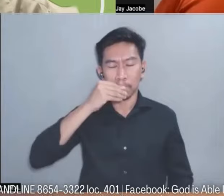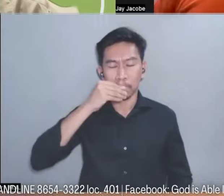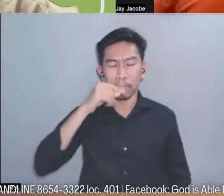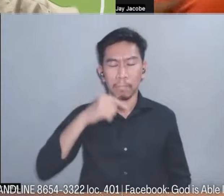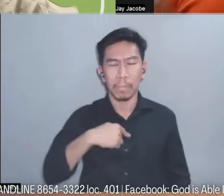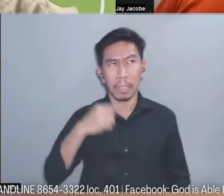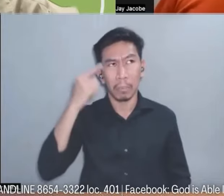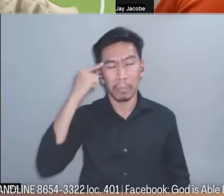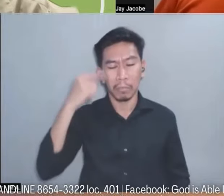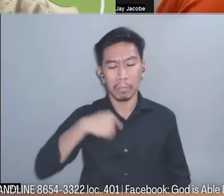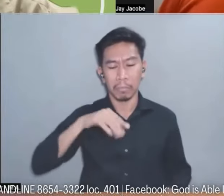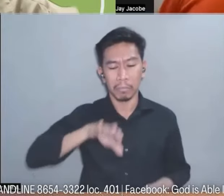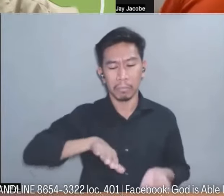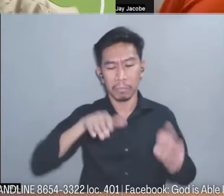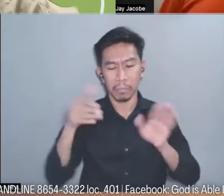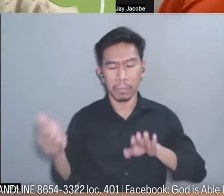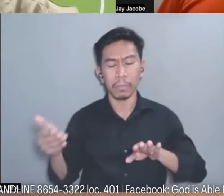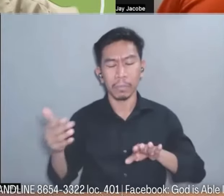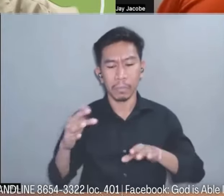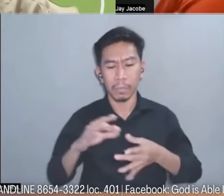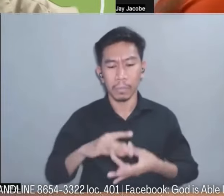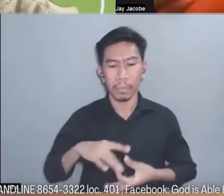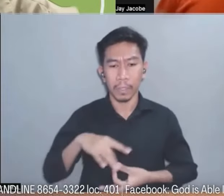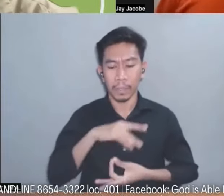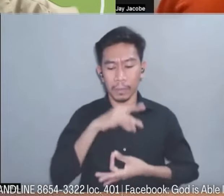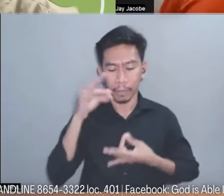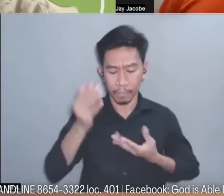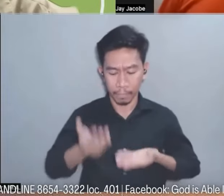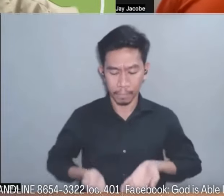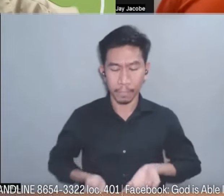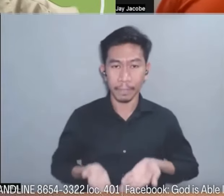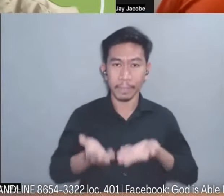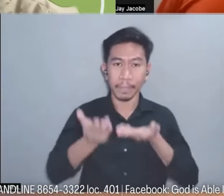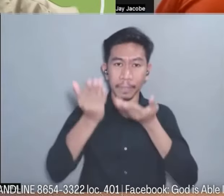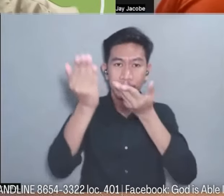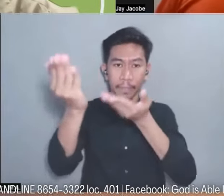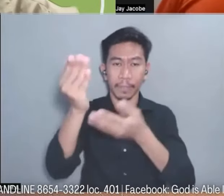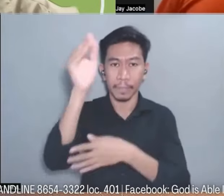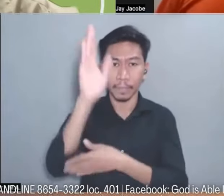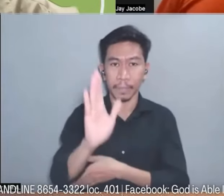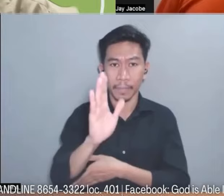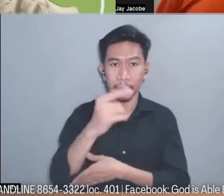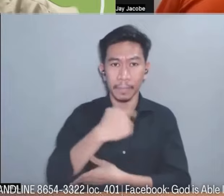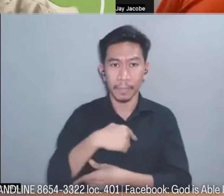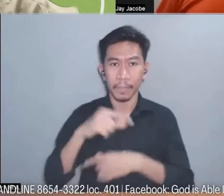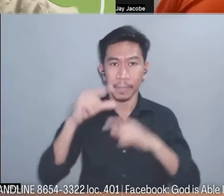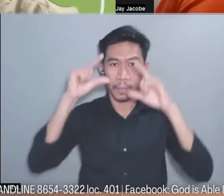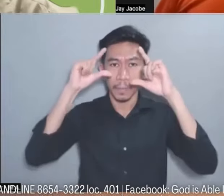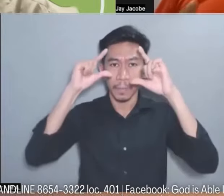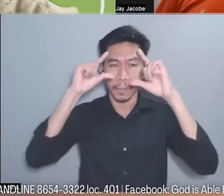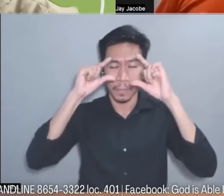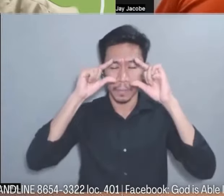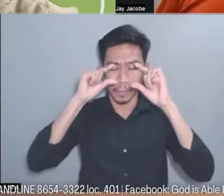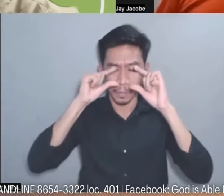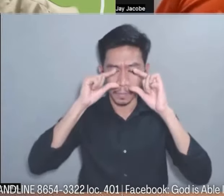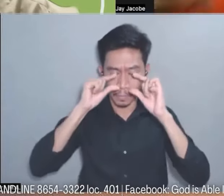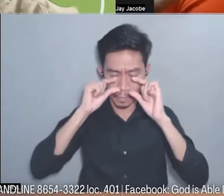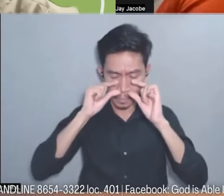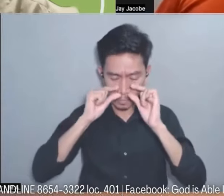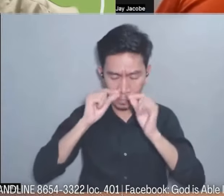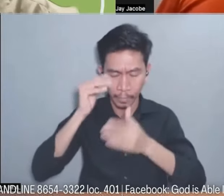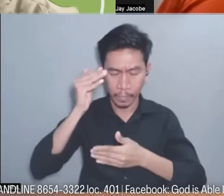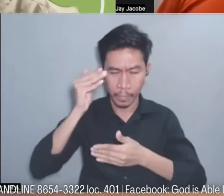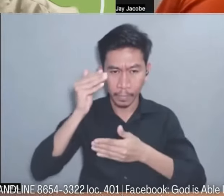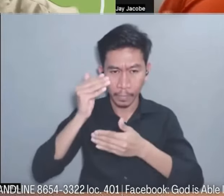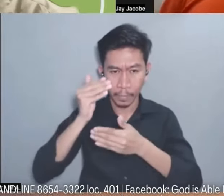offer my soul to God and I close my eyes and then habang ako po ay